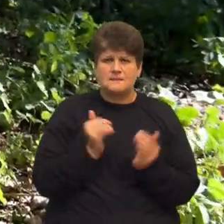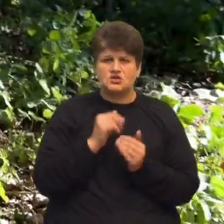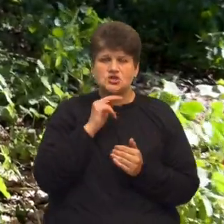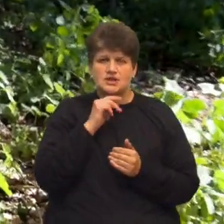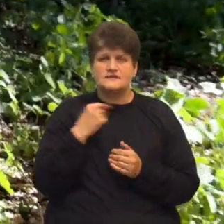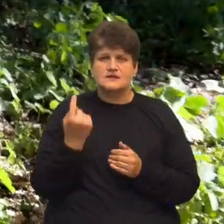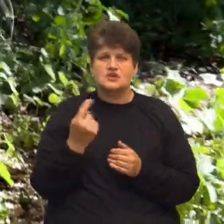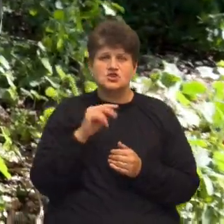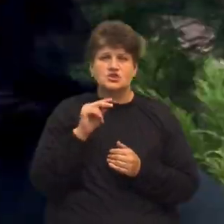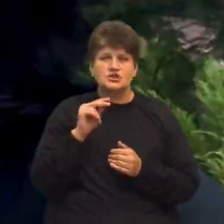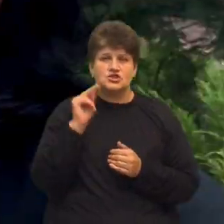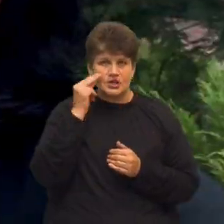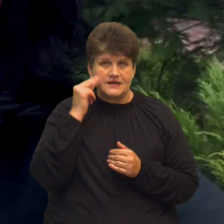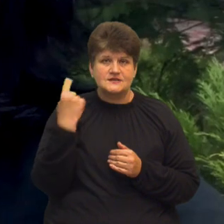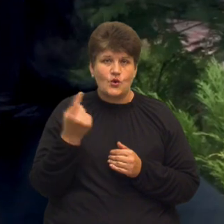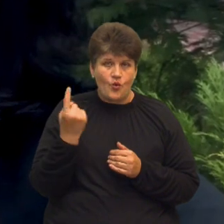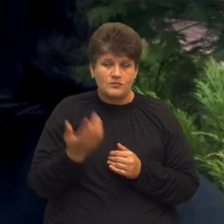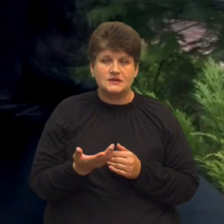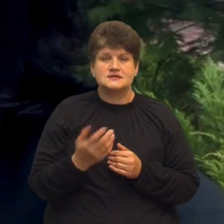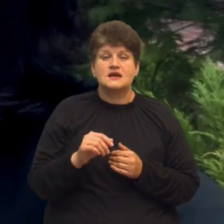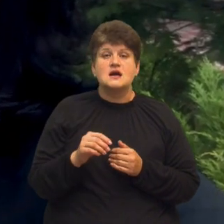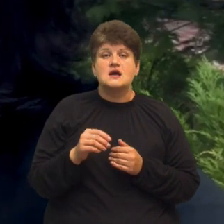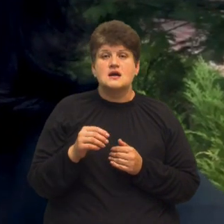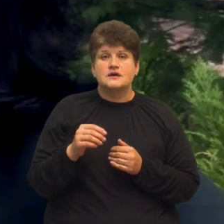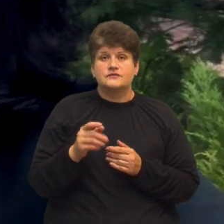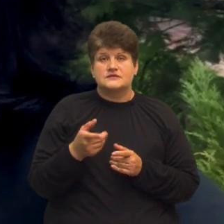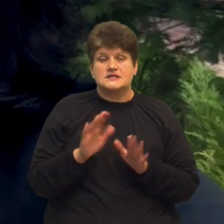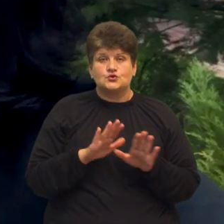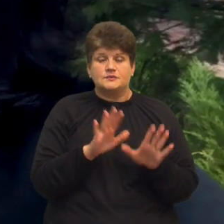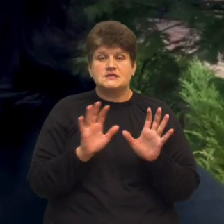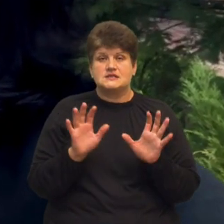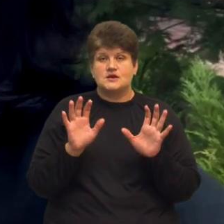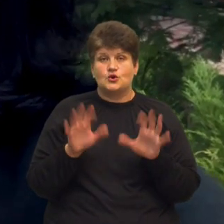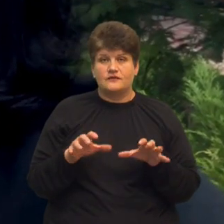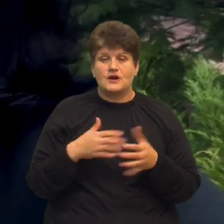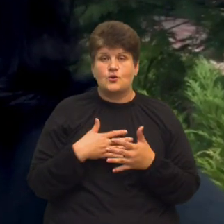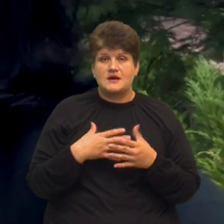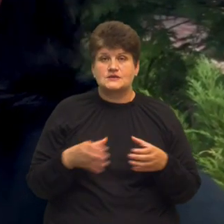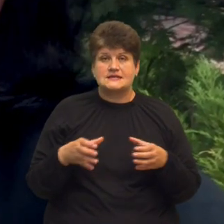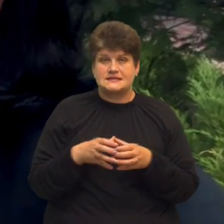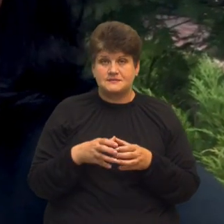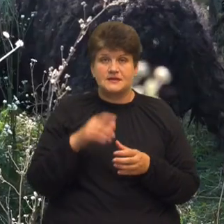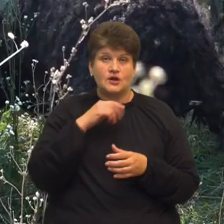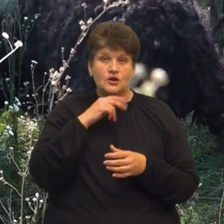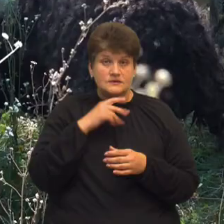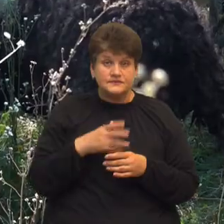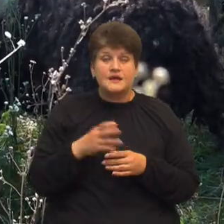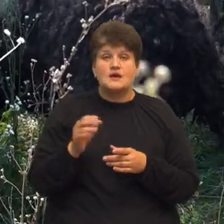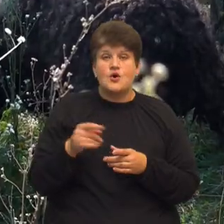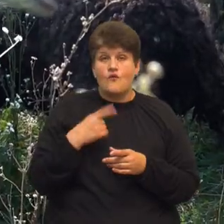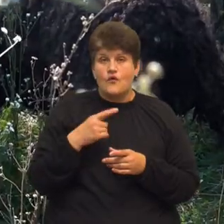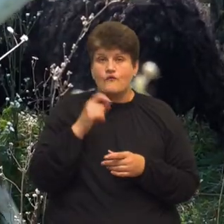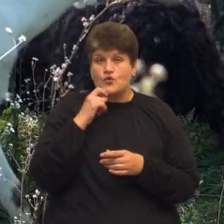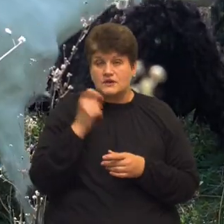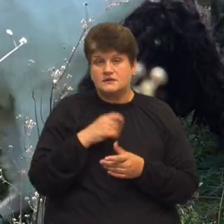271 коза. Заступниця голови громадської спілки «Вівчарство та козівництво України» Наталія Якименко каже, в Україні